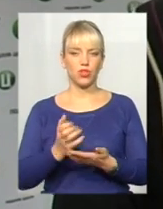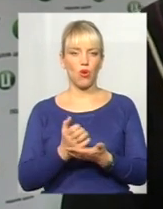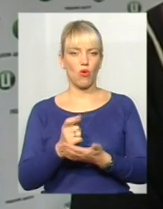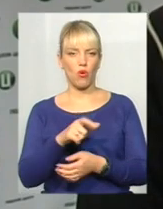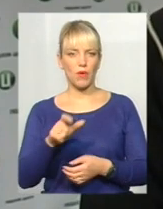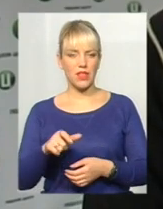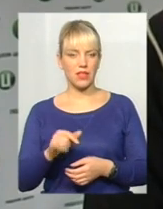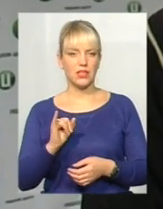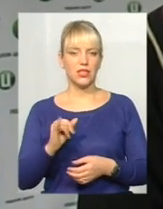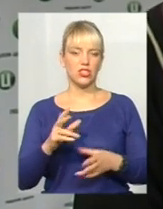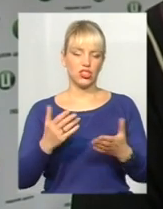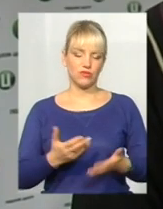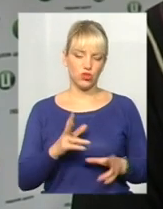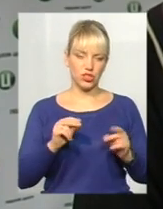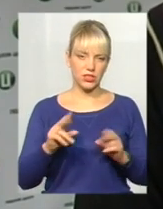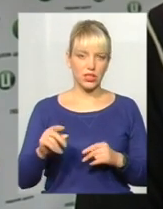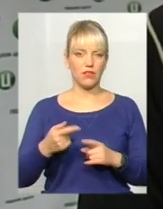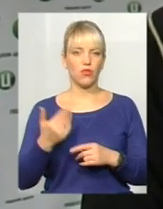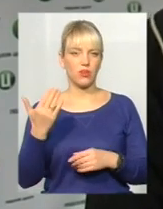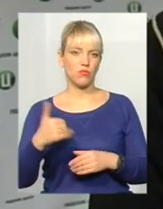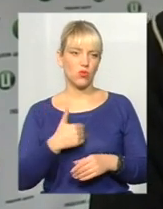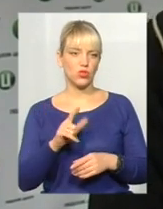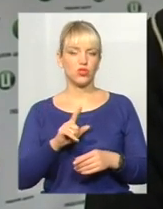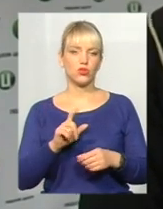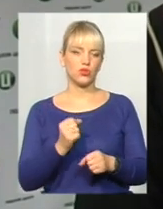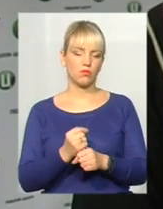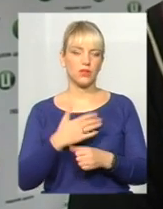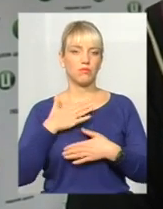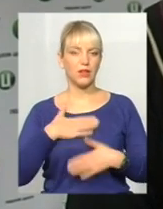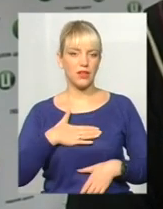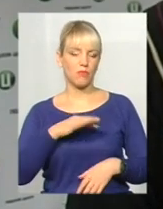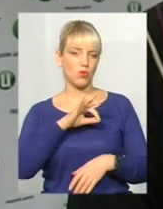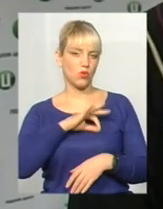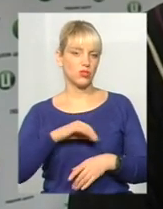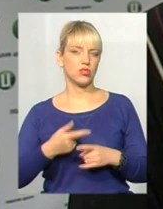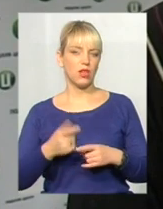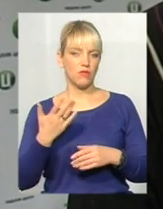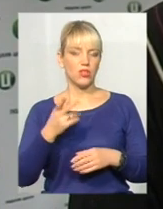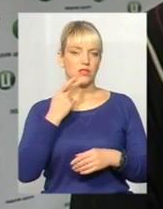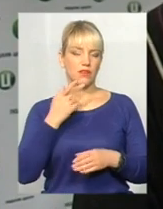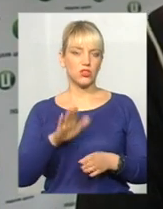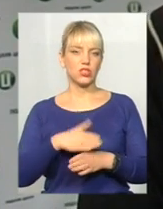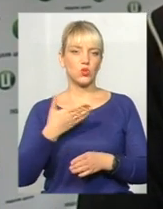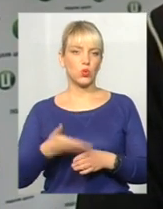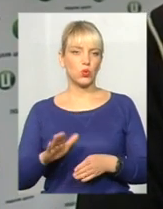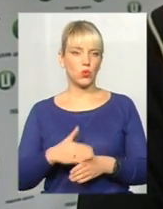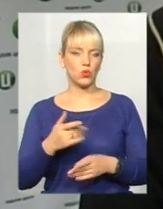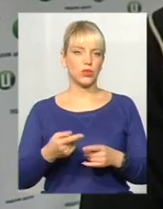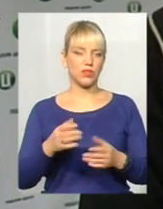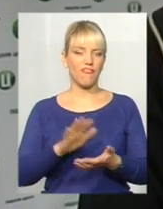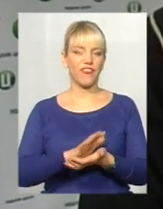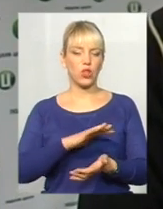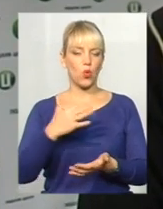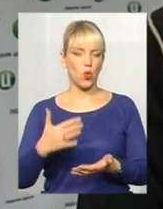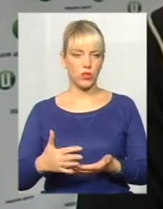живуть щасливо, їм хочеться щось зробити приємне, корисне, вони залюбки сортують всякі відходи, що ми